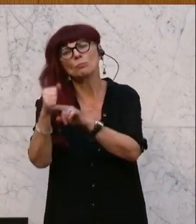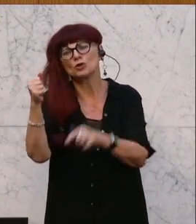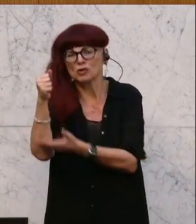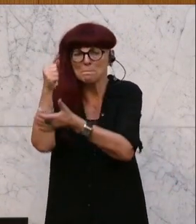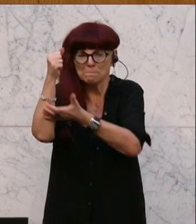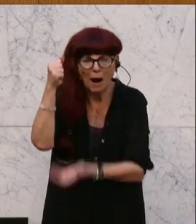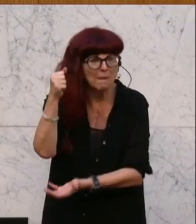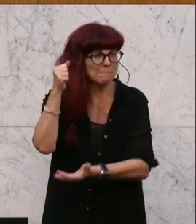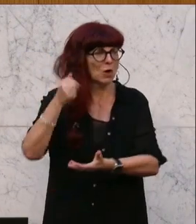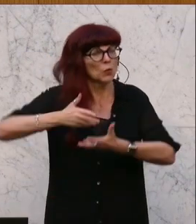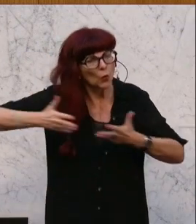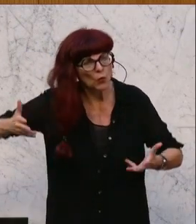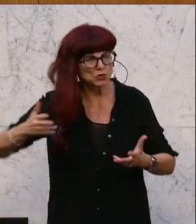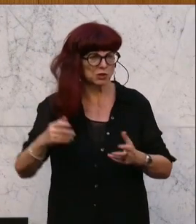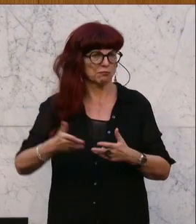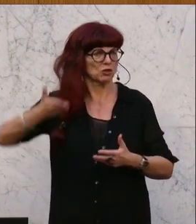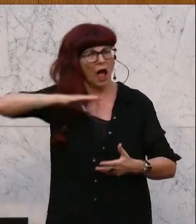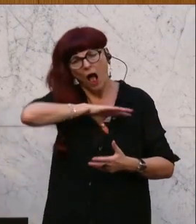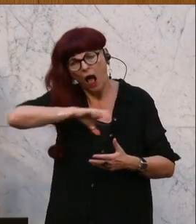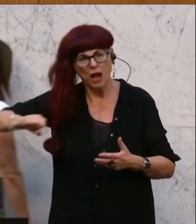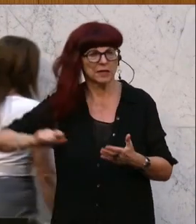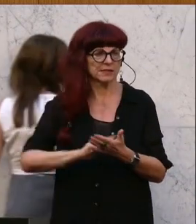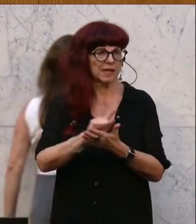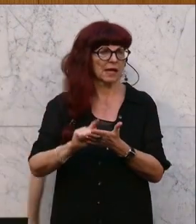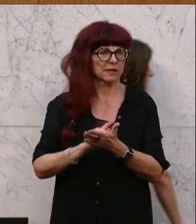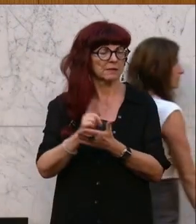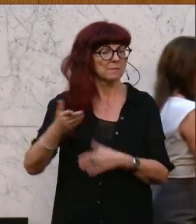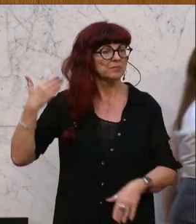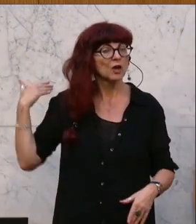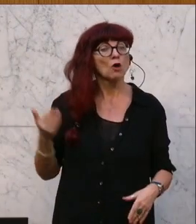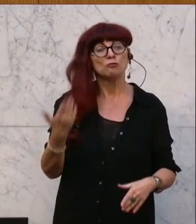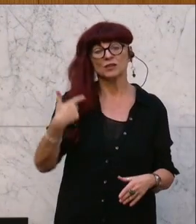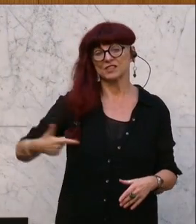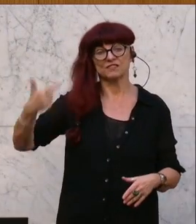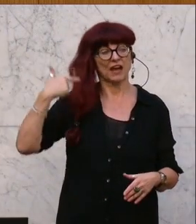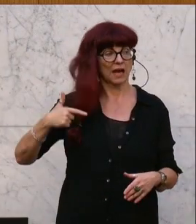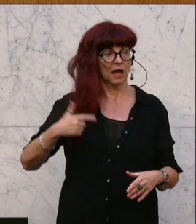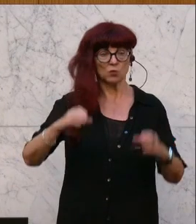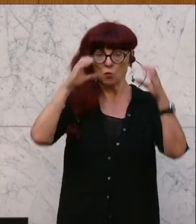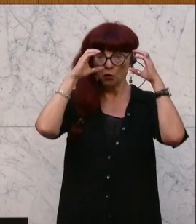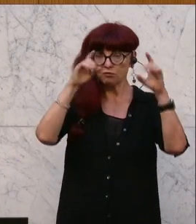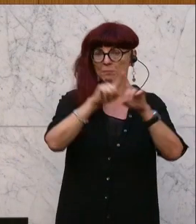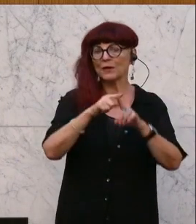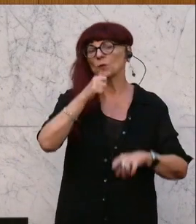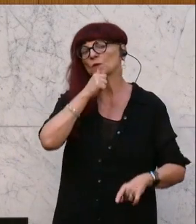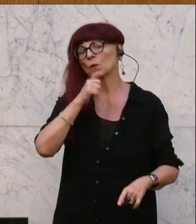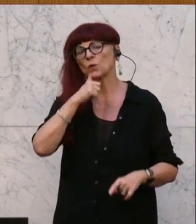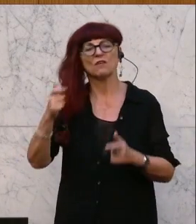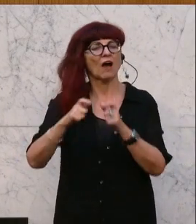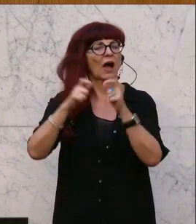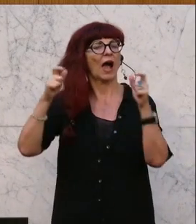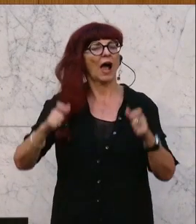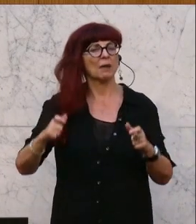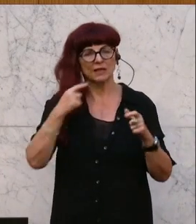erinnere daran, dass vor zwei Jahren ÖVP und Grüne sich einen sehr eindrucksvollen Rahmen gegeben haben, nämlich